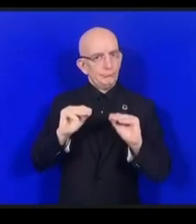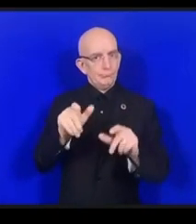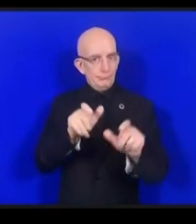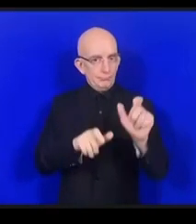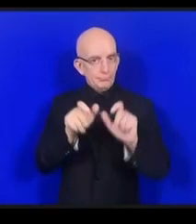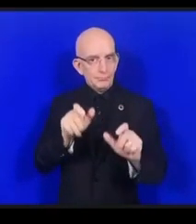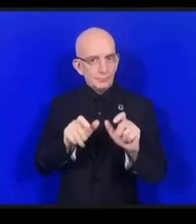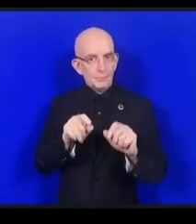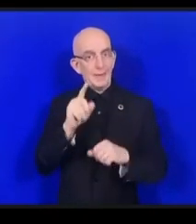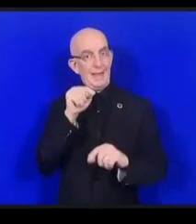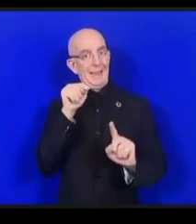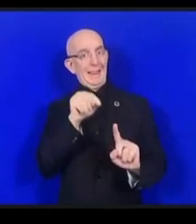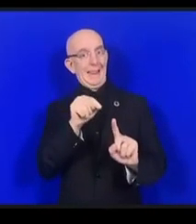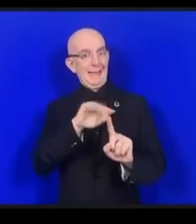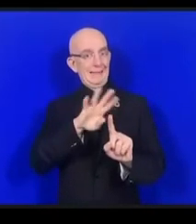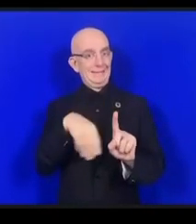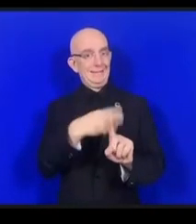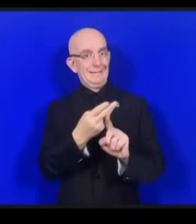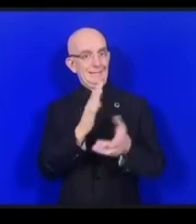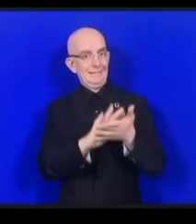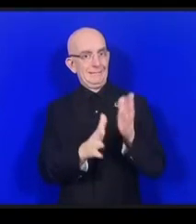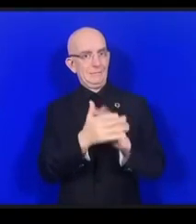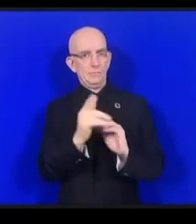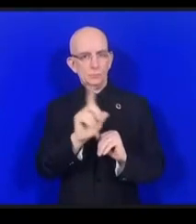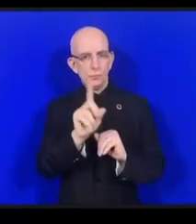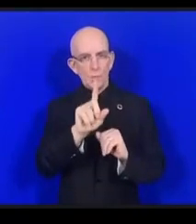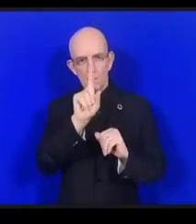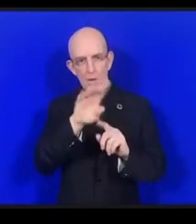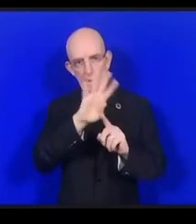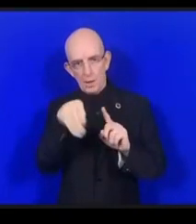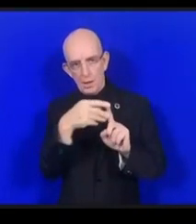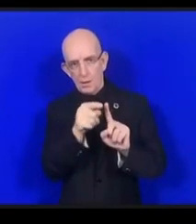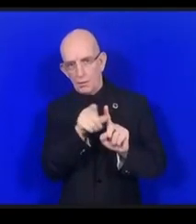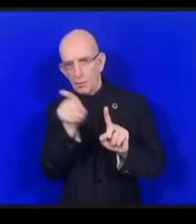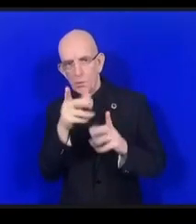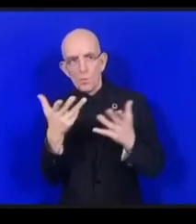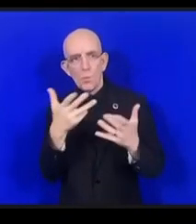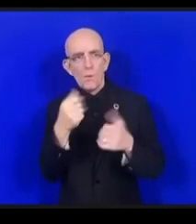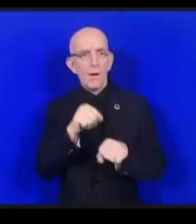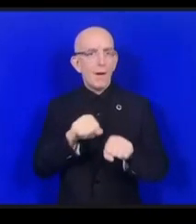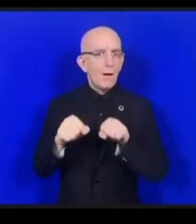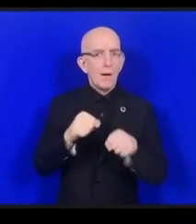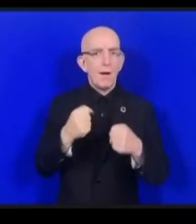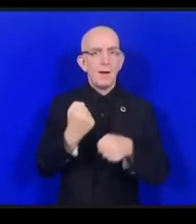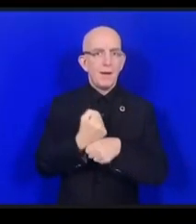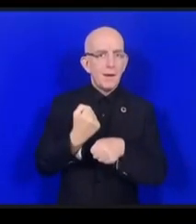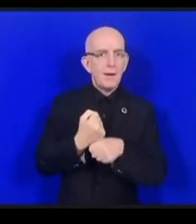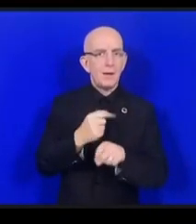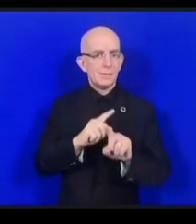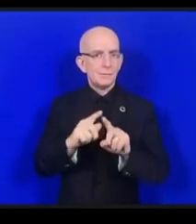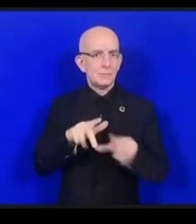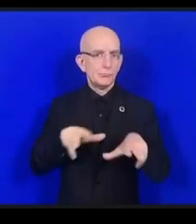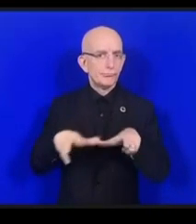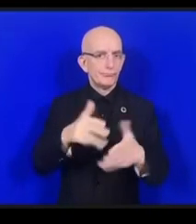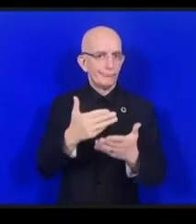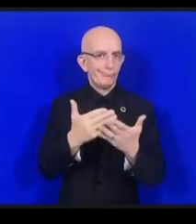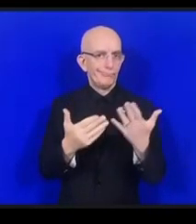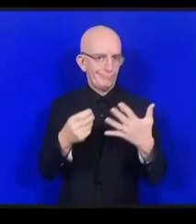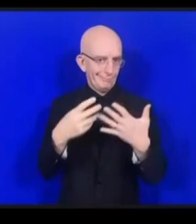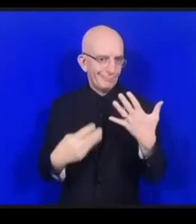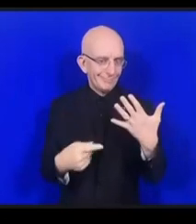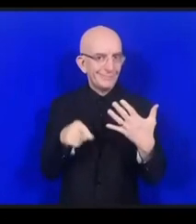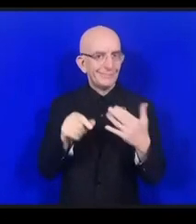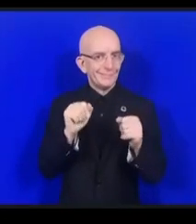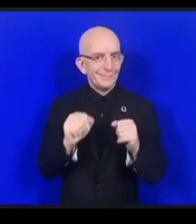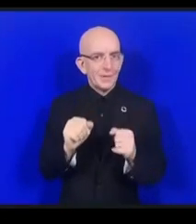quelles sont les mesures, qu'est-ce que l'éducation, quelles sont les choses que nous avons besoin de garder en tête pour pouvoir progresser au niveau